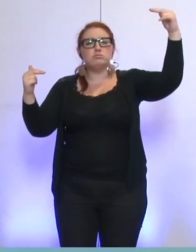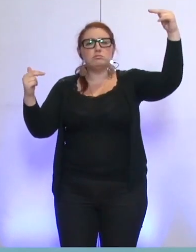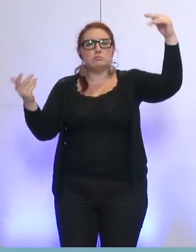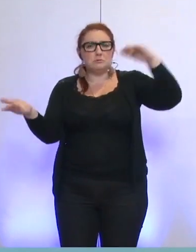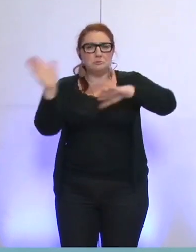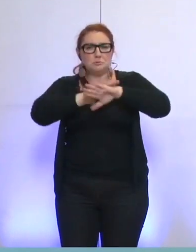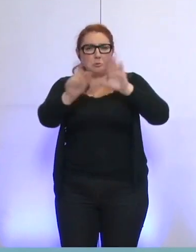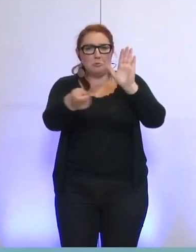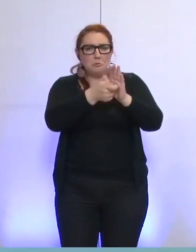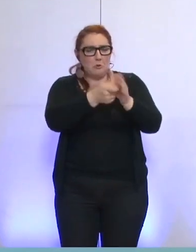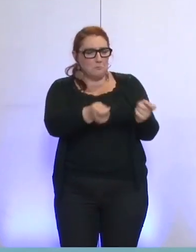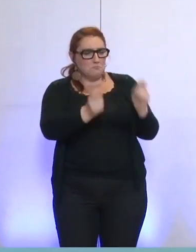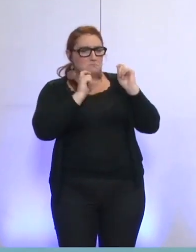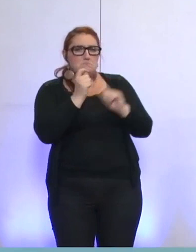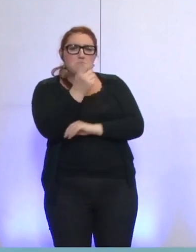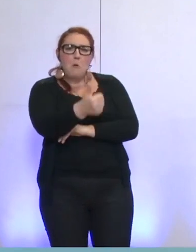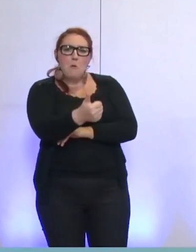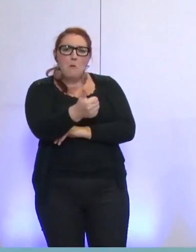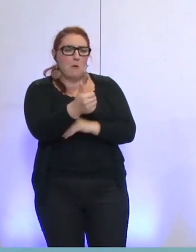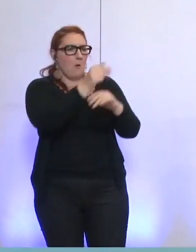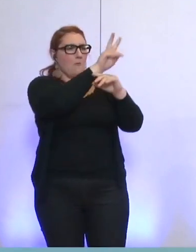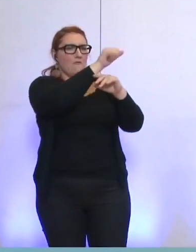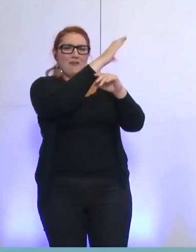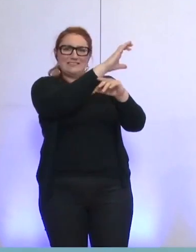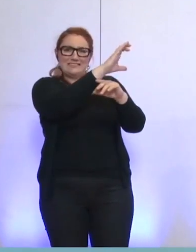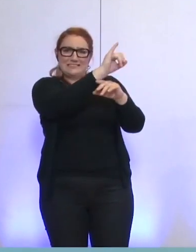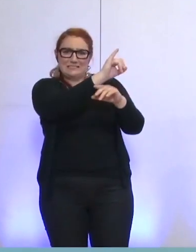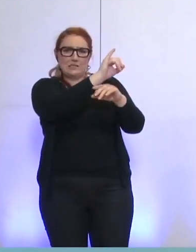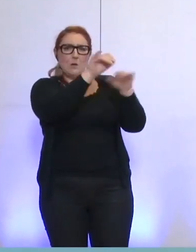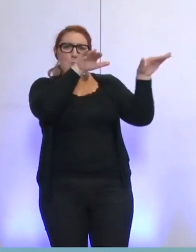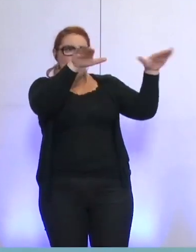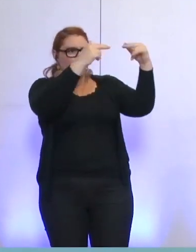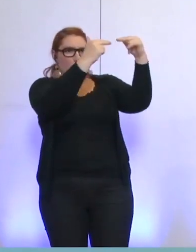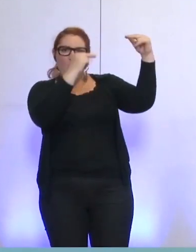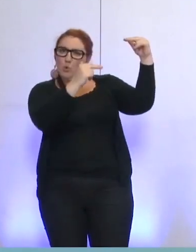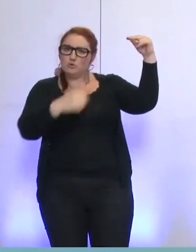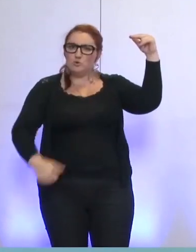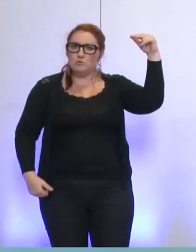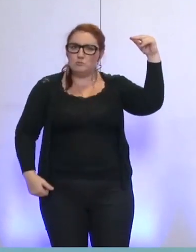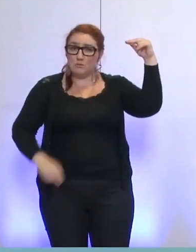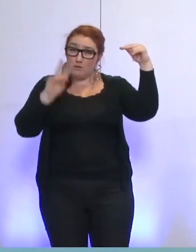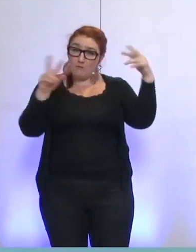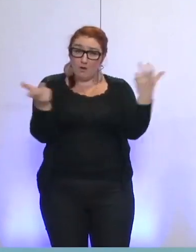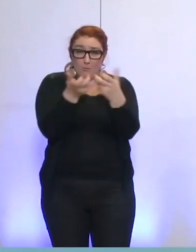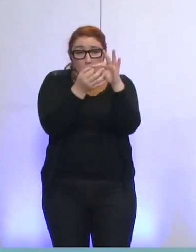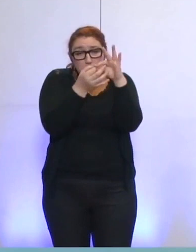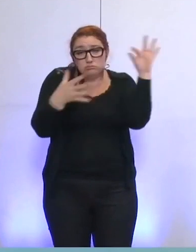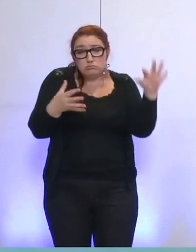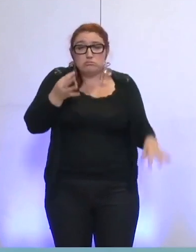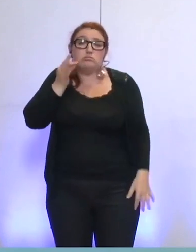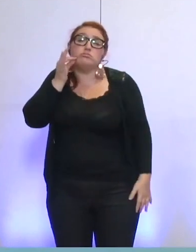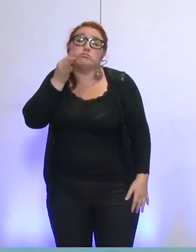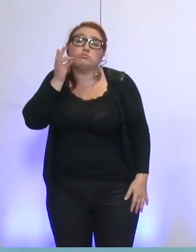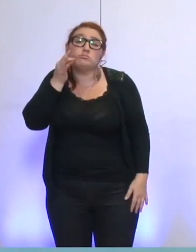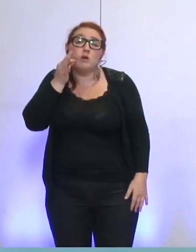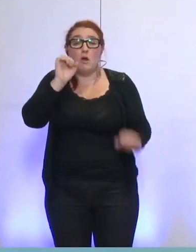avec très peu d'écart derrière Vinci Énergie, Bouygues Énergie ? L'écart de prix qui fait la différence est tellement minime qu'une dernière